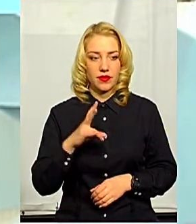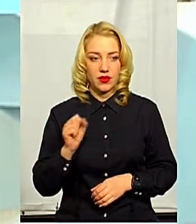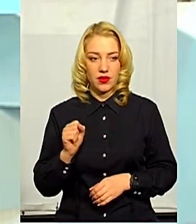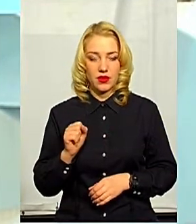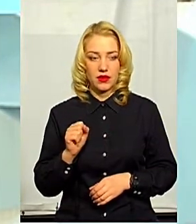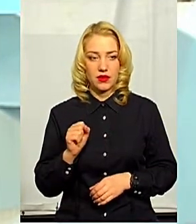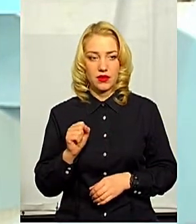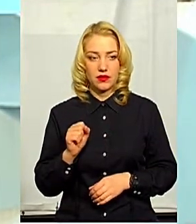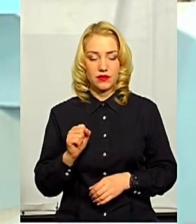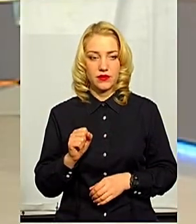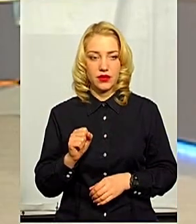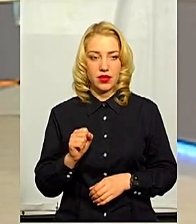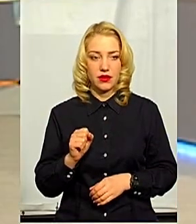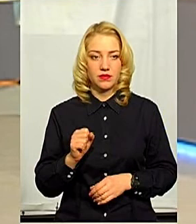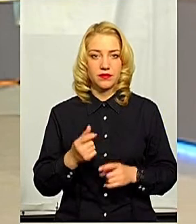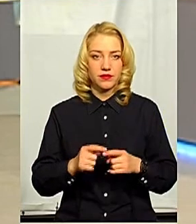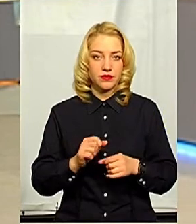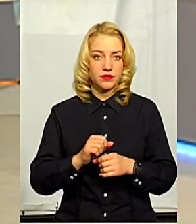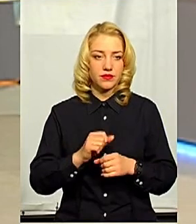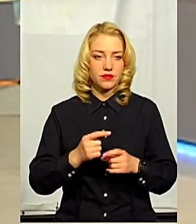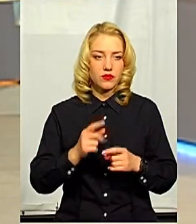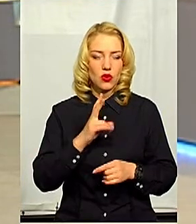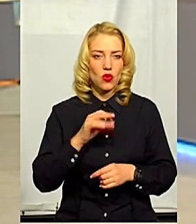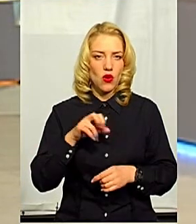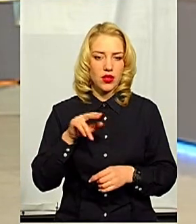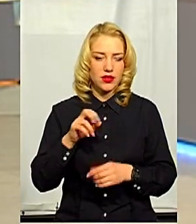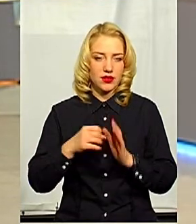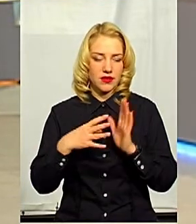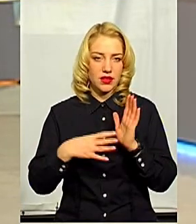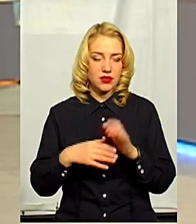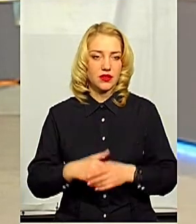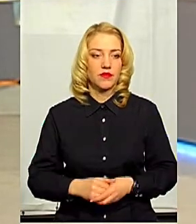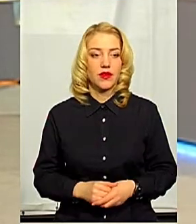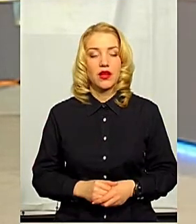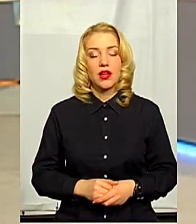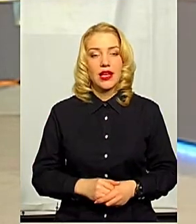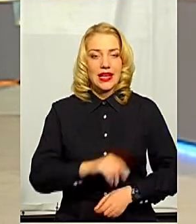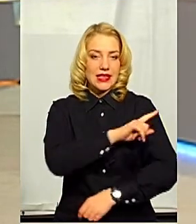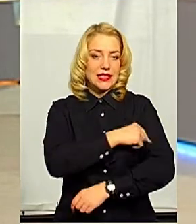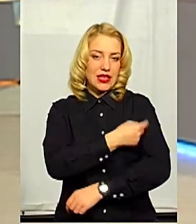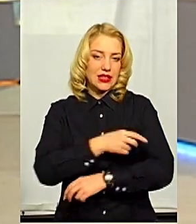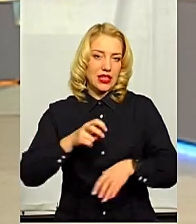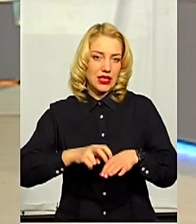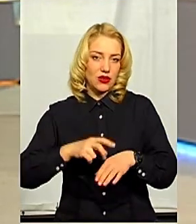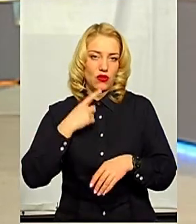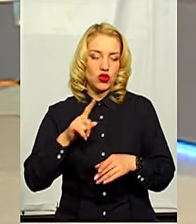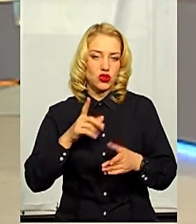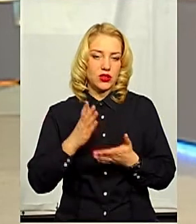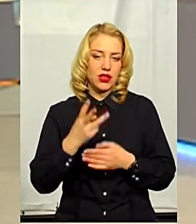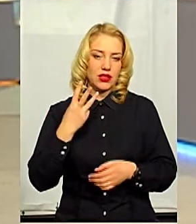COVID-19. От головний санітарний лікар буквально днями заявляв про те, що є три тисячі тест